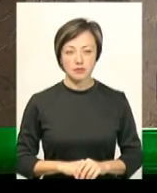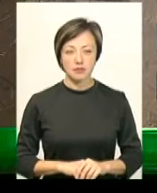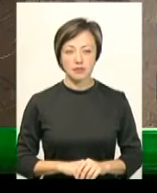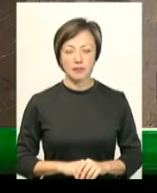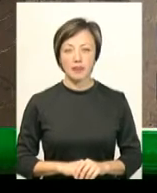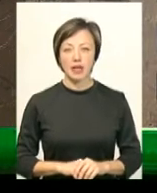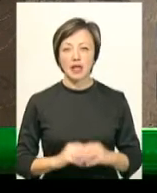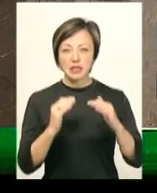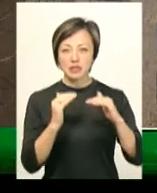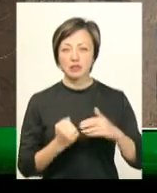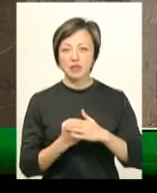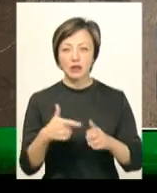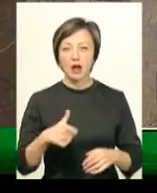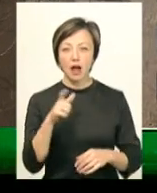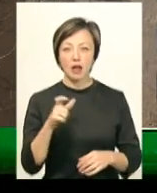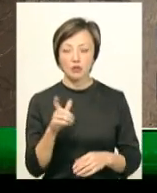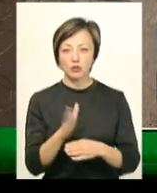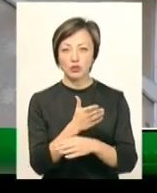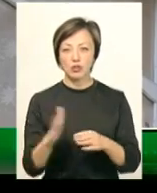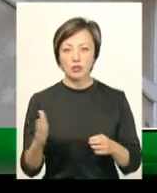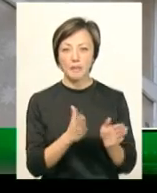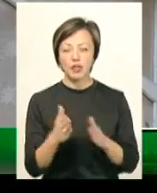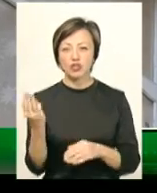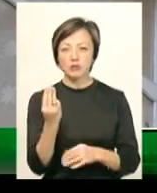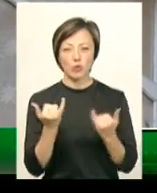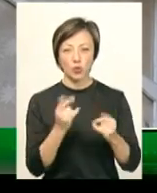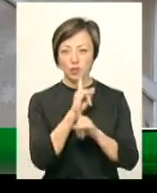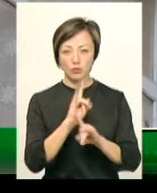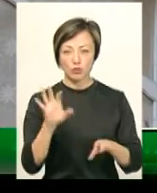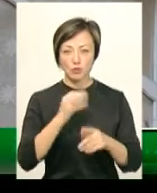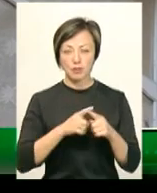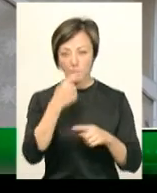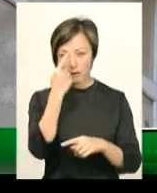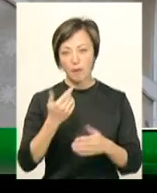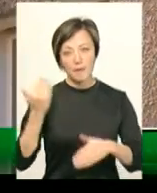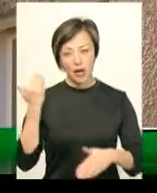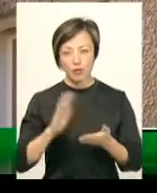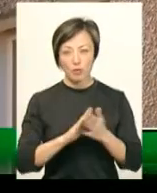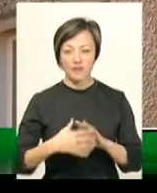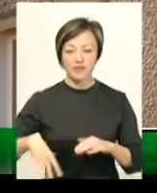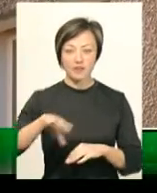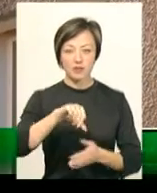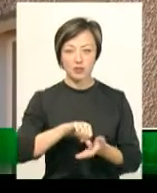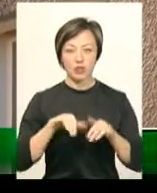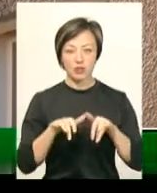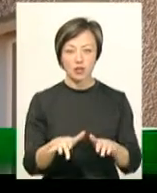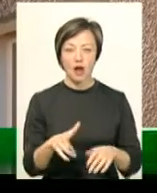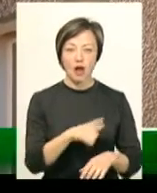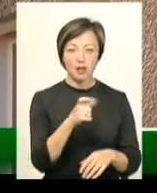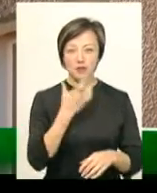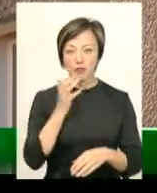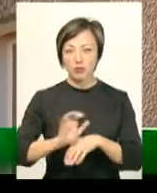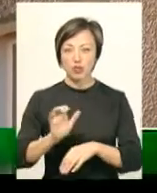Знижувати тиск газу в газорозподільній мережі шепетівки сьогодні не будуть. Про це попередньо домовилися всі задіяні до процесу газу і